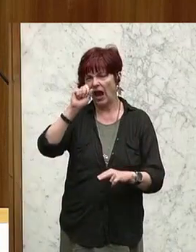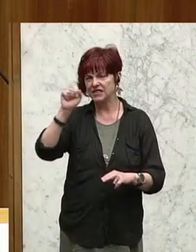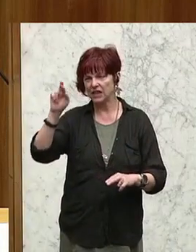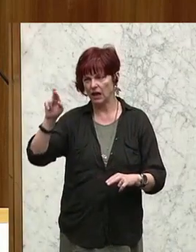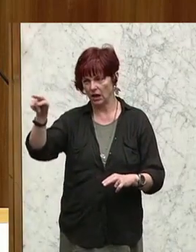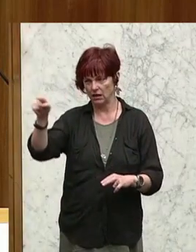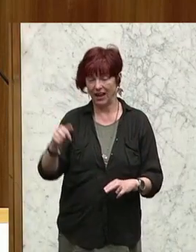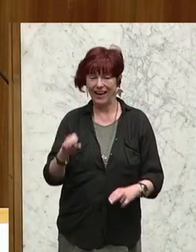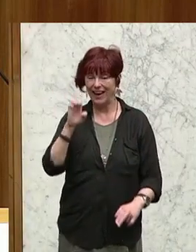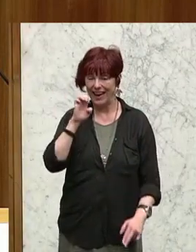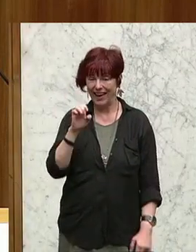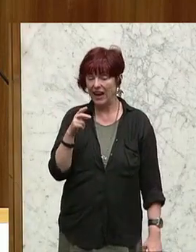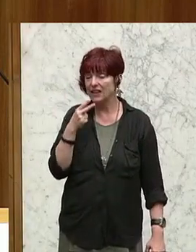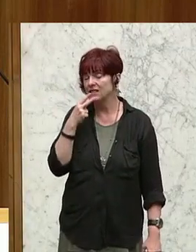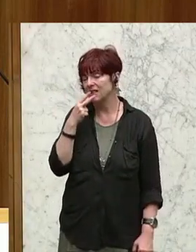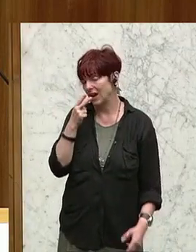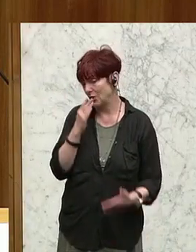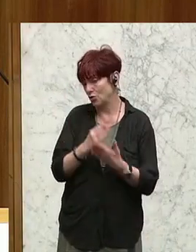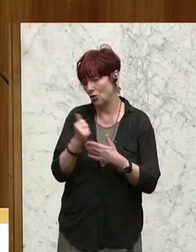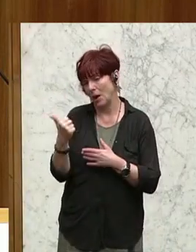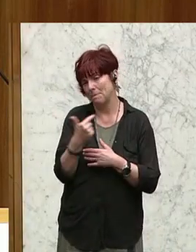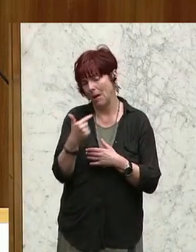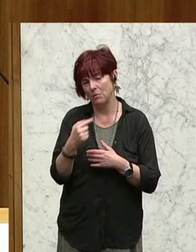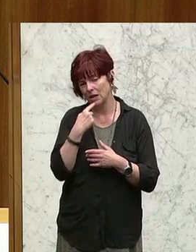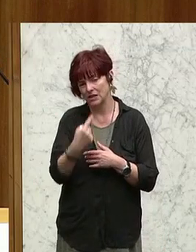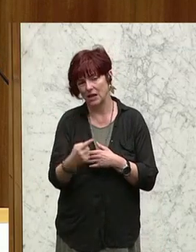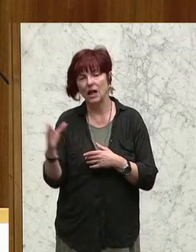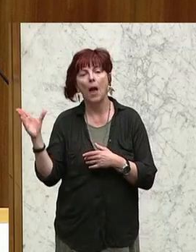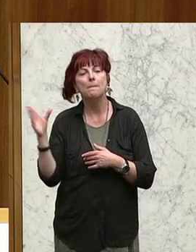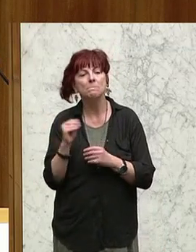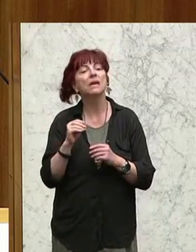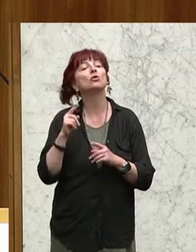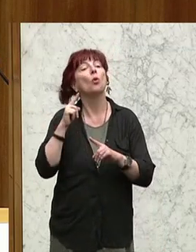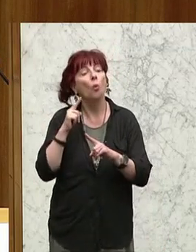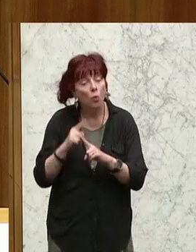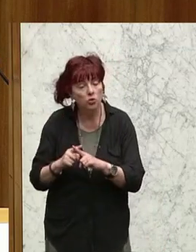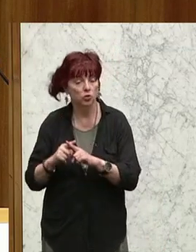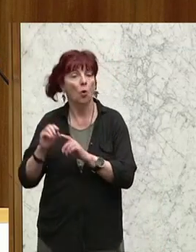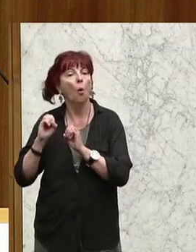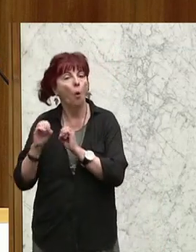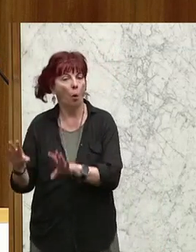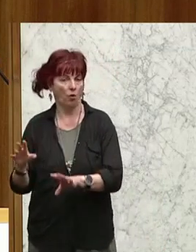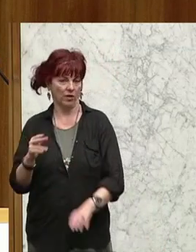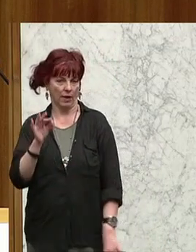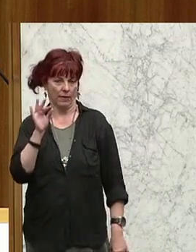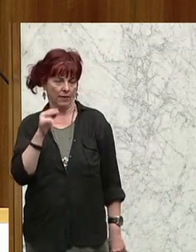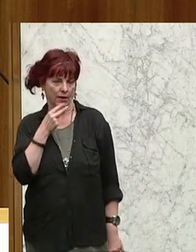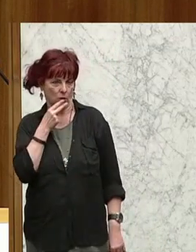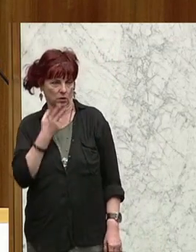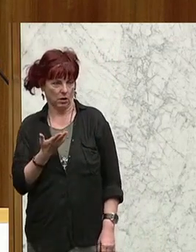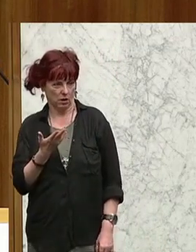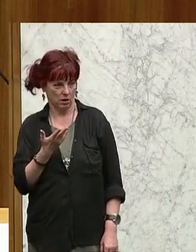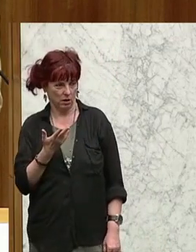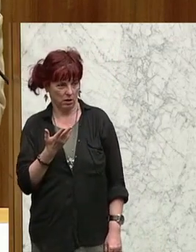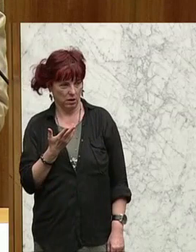-Zigaretten, ich habe es ein paar Mal schon gesagt, also wie E-Zigaretten mit und ohne Nikotin. Also die Passivraucher